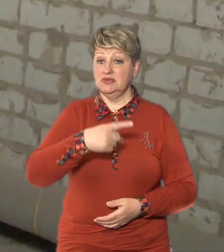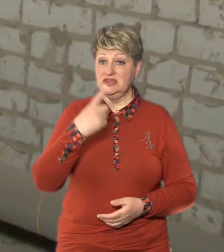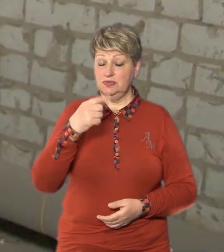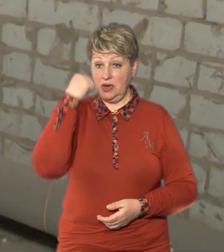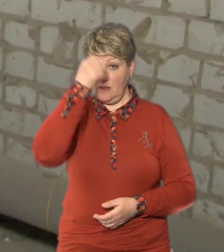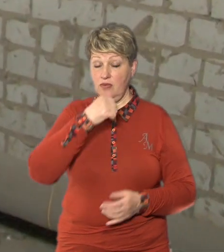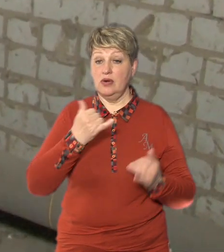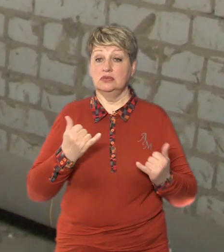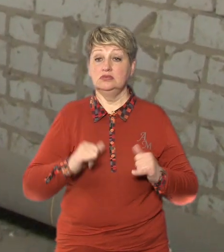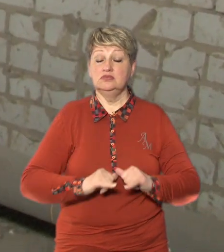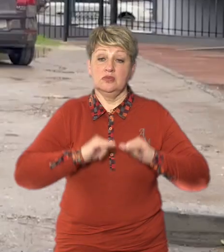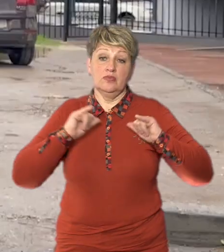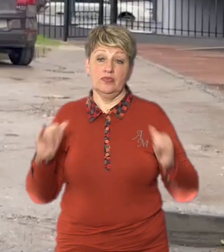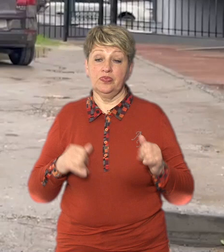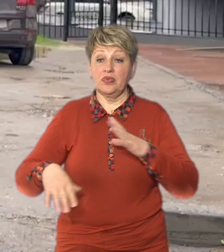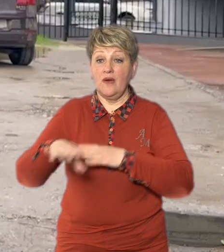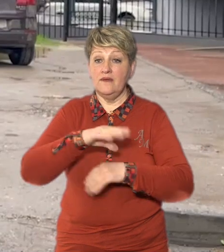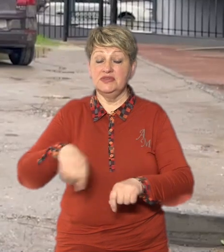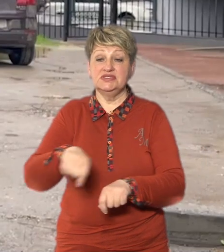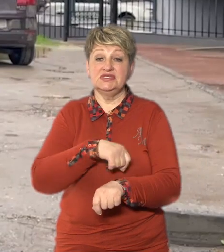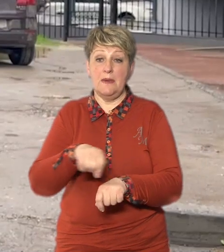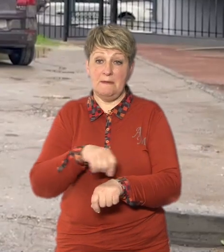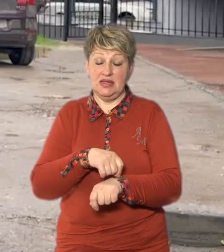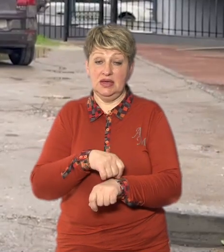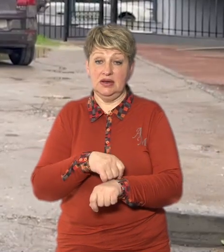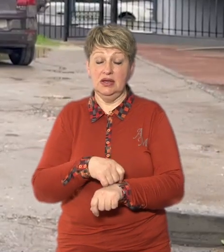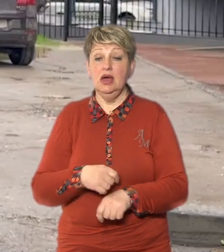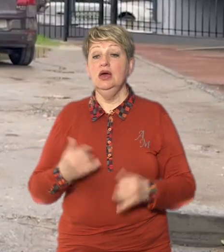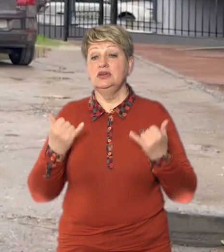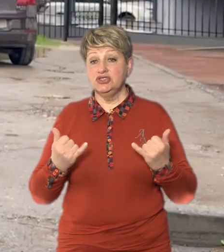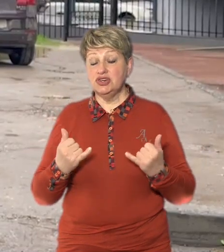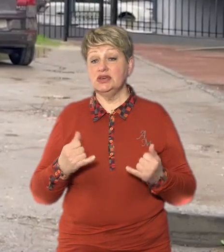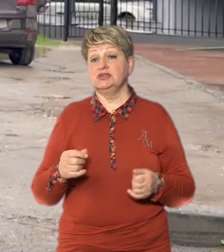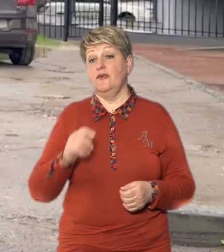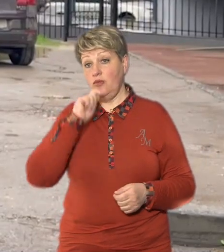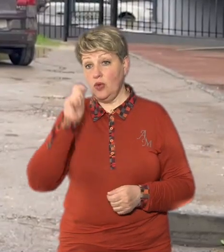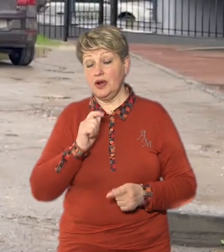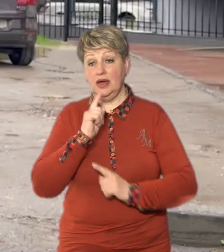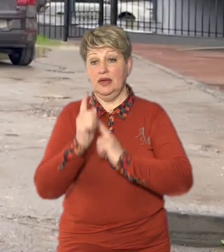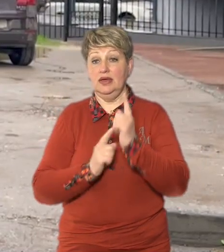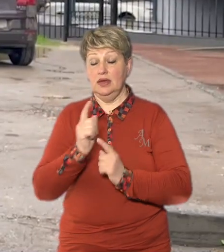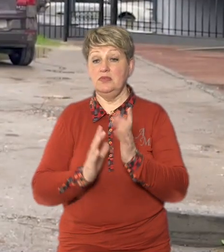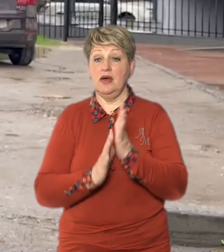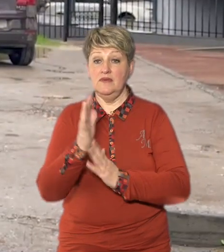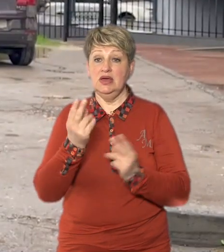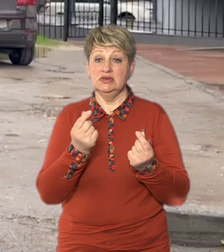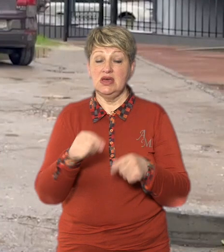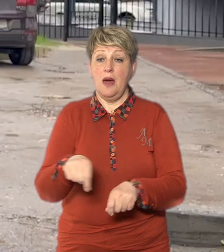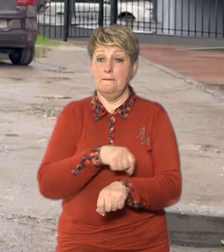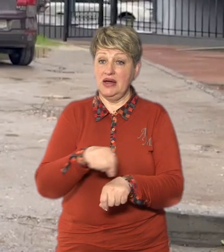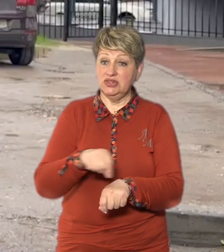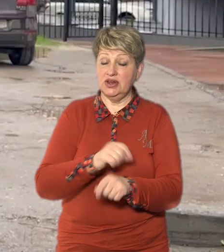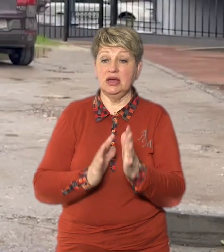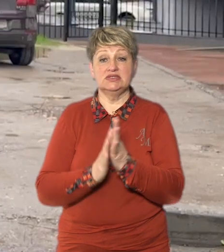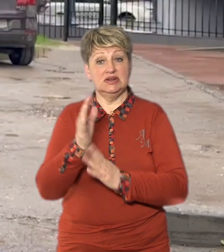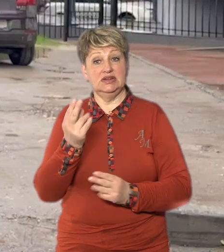здорожчали всі матеріали Це пов'язано з тим, що відбулася інфляція в країні, зросли ціни на матеріали, зросли ціни